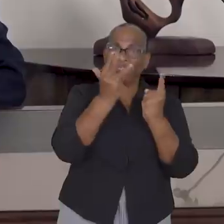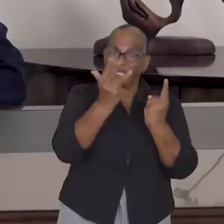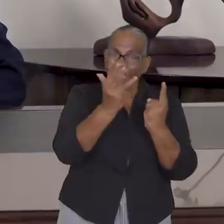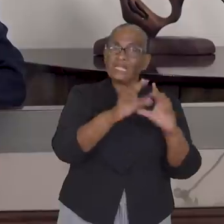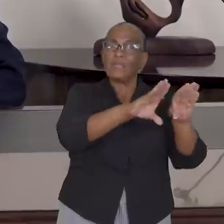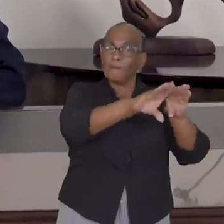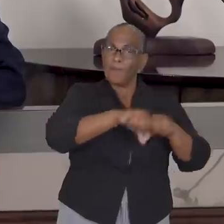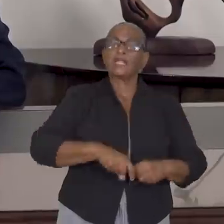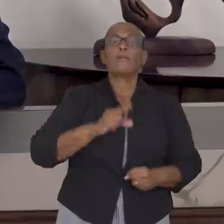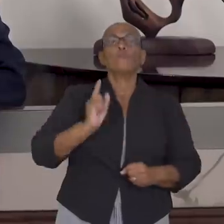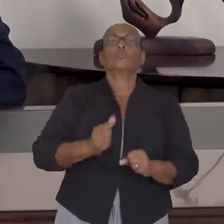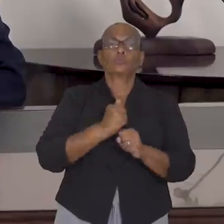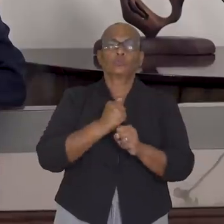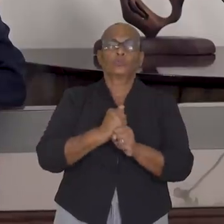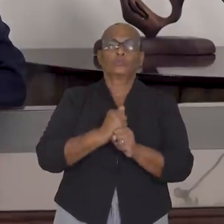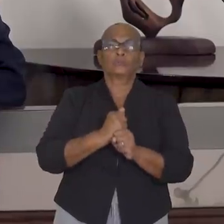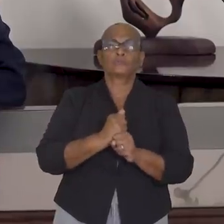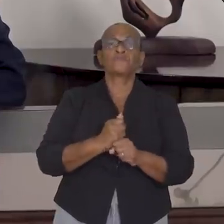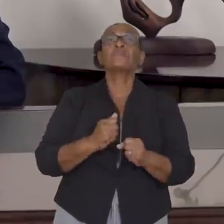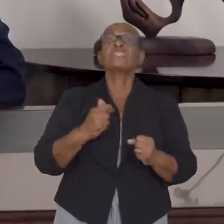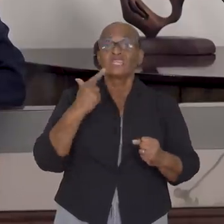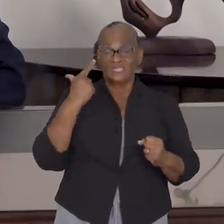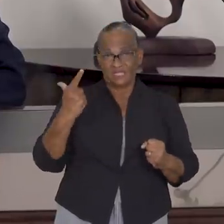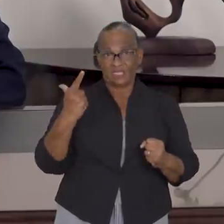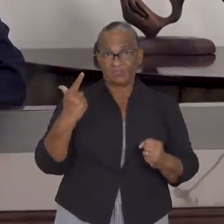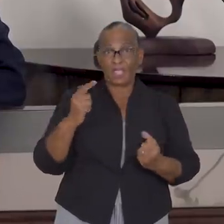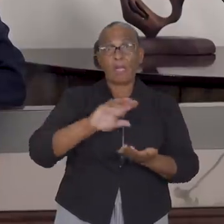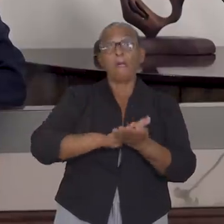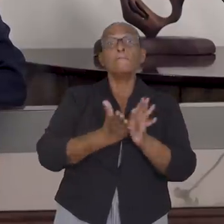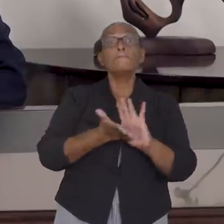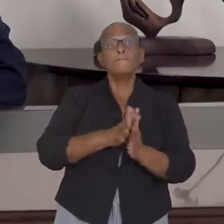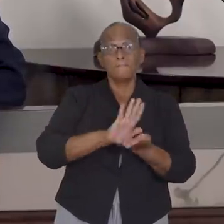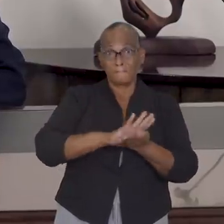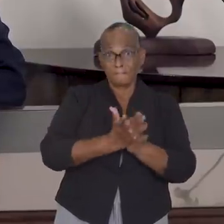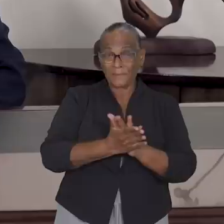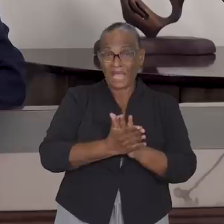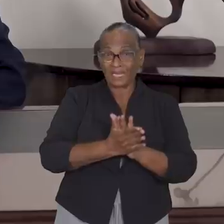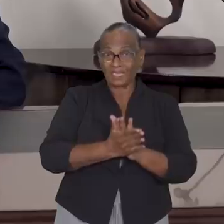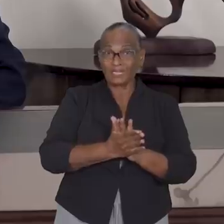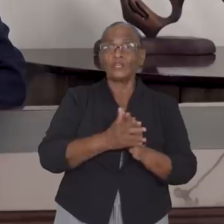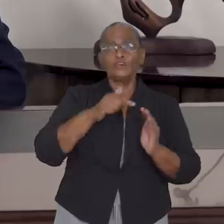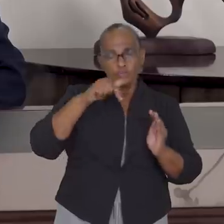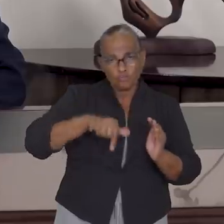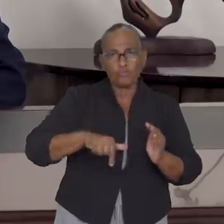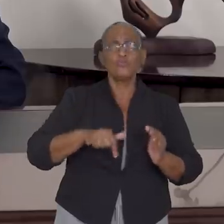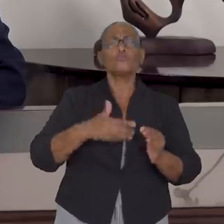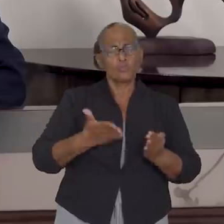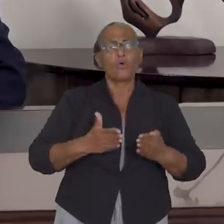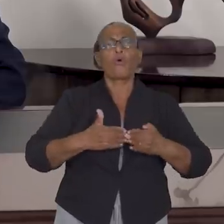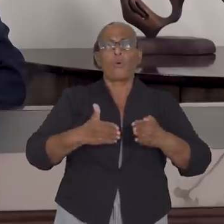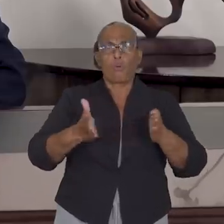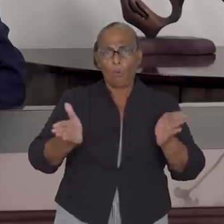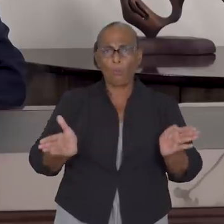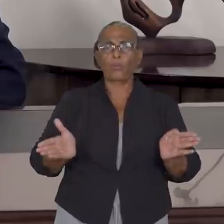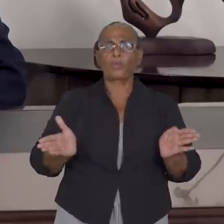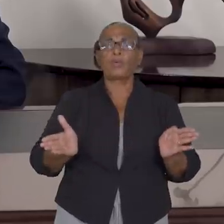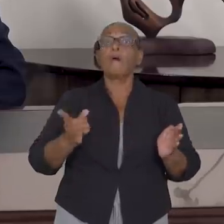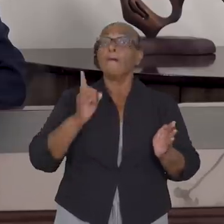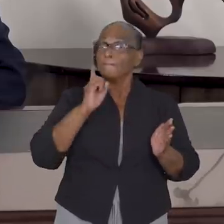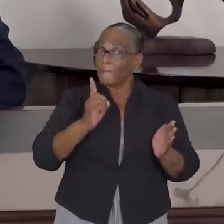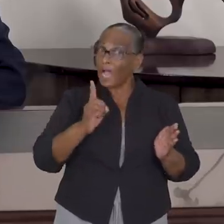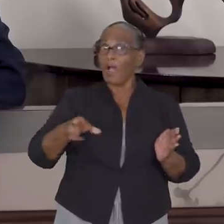algemene COVID-maatregelen worden nageleefd. 7. Markten blijven vooralsnog